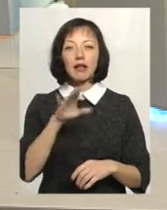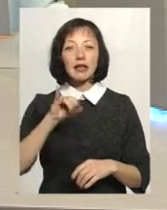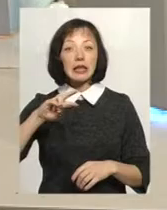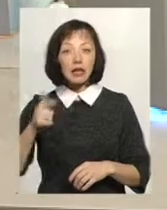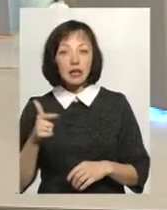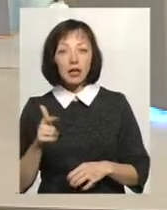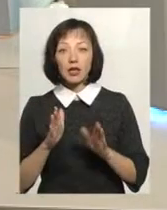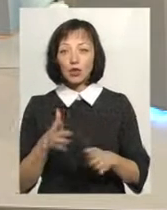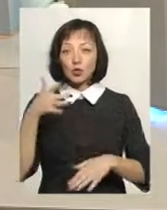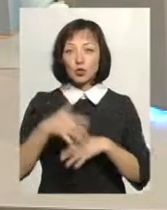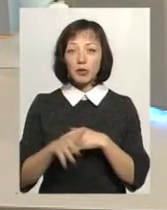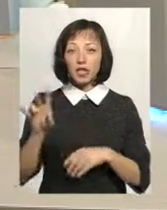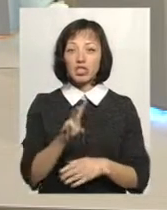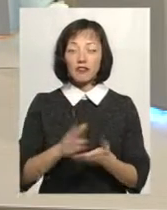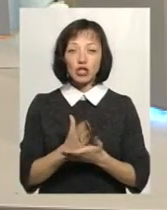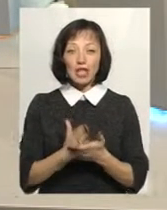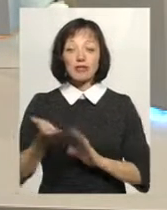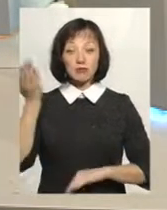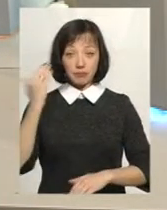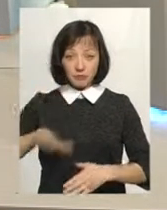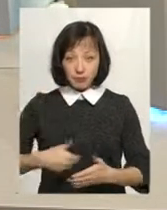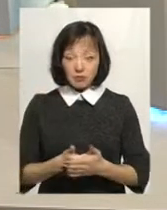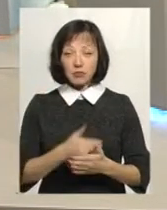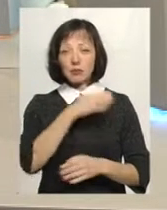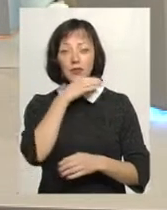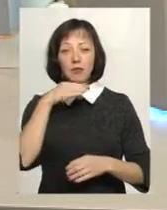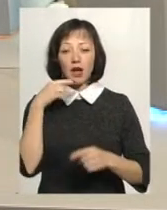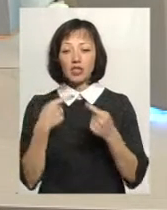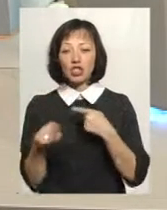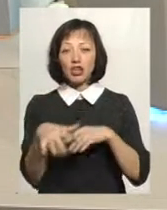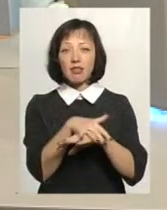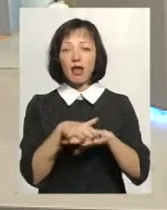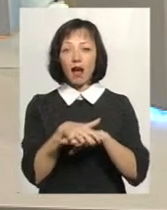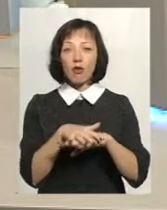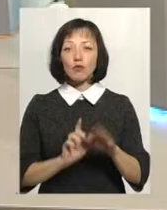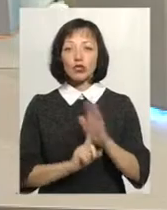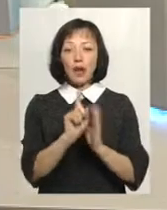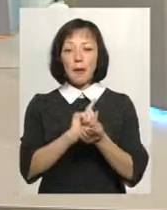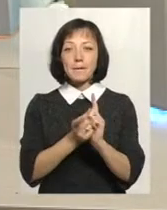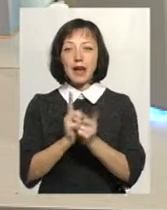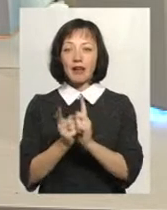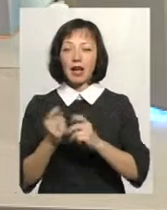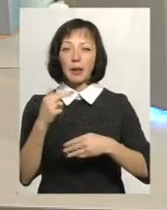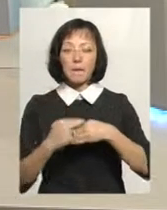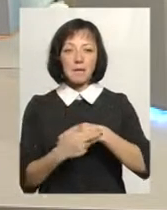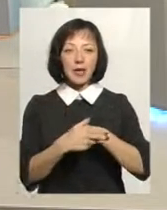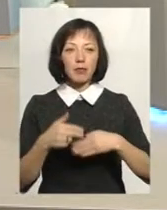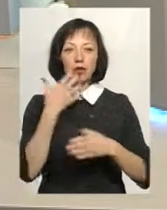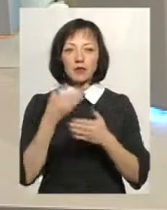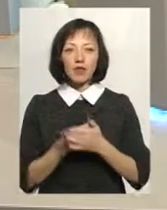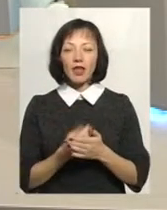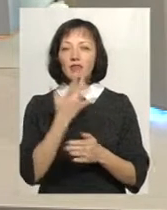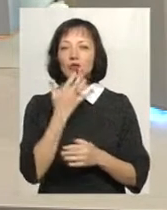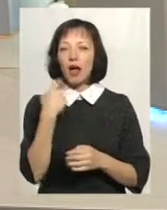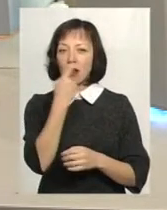зрозуміла лише священникам. І саме з тієї пори багато інших народів почали перекладати Святе Письмо на свої національні